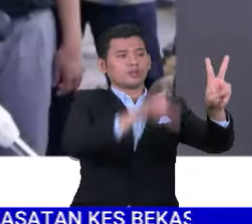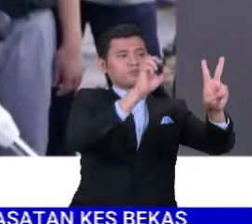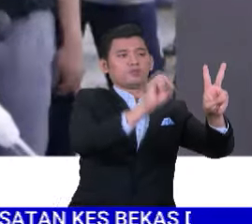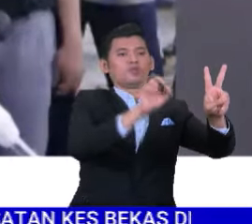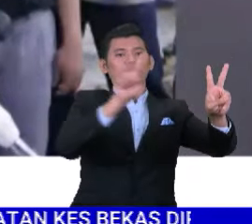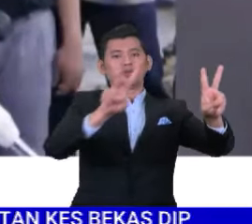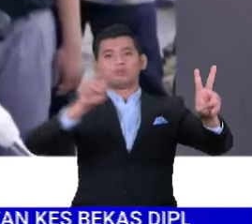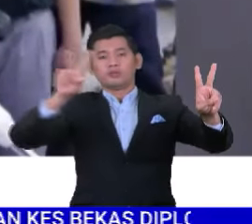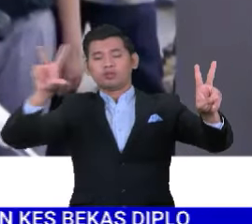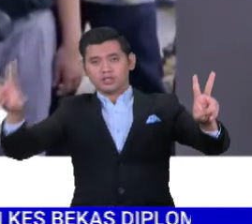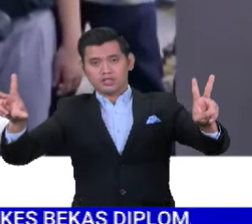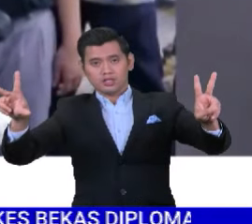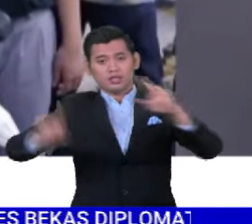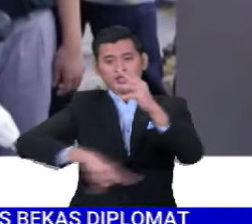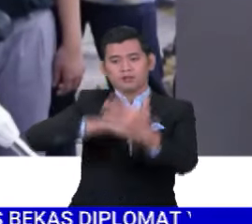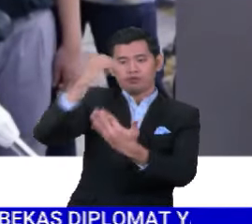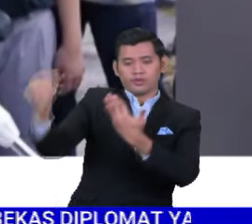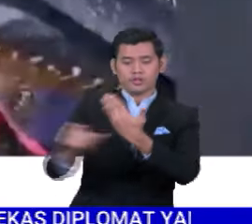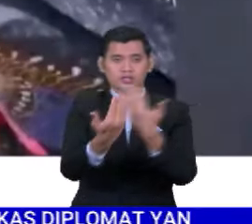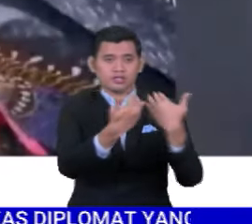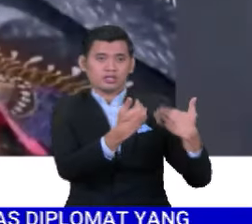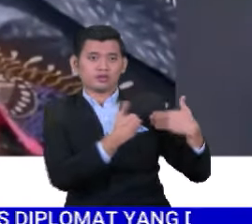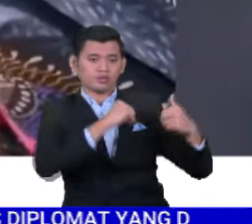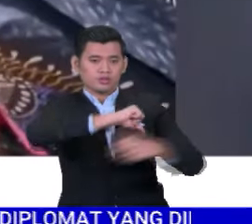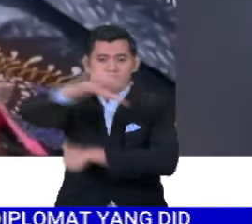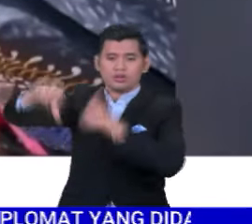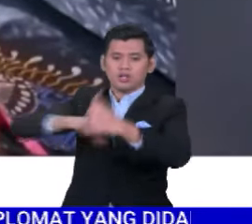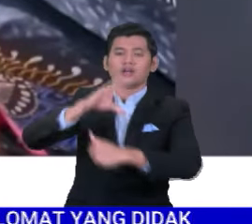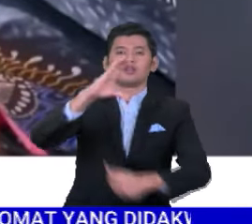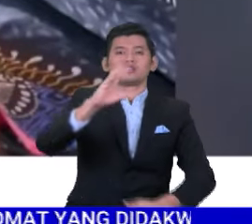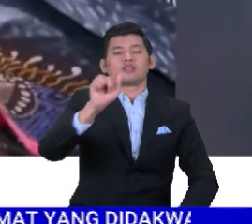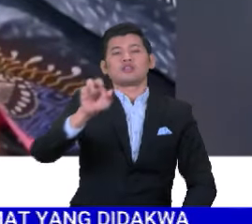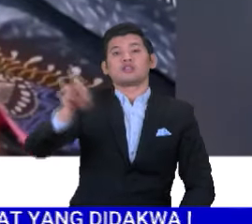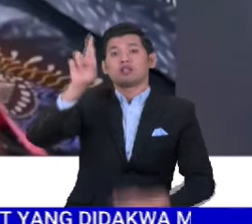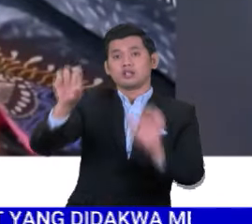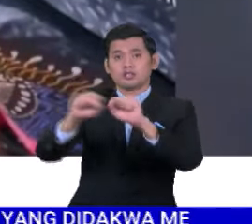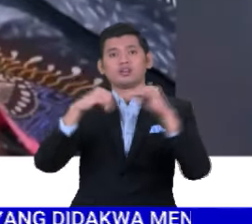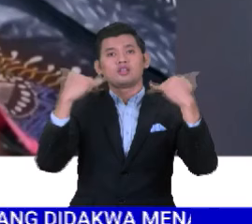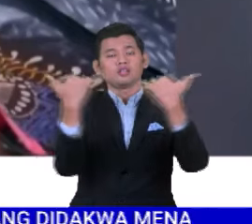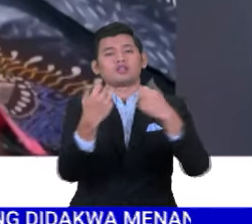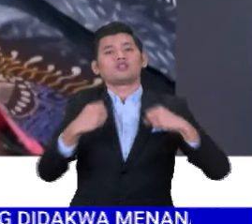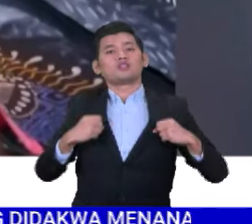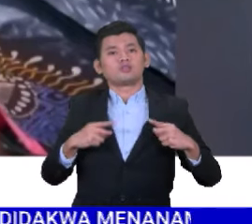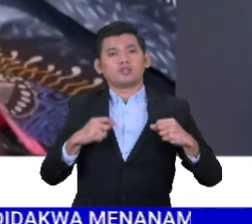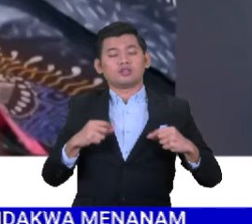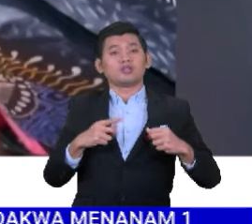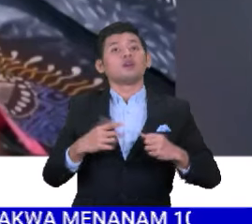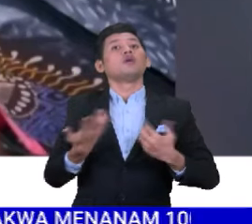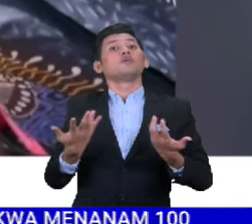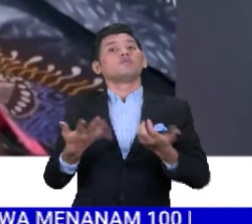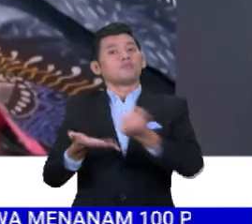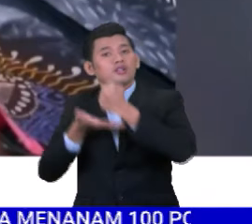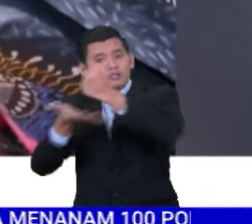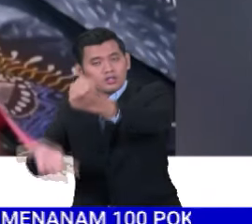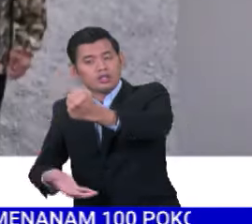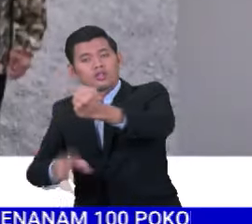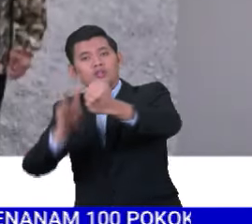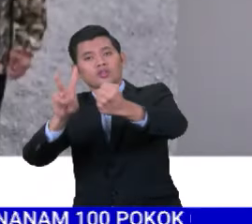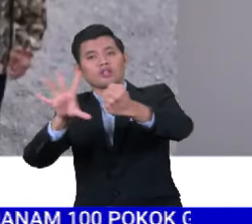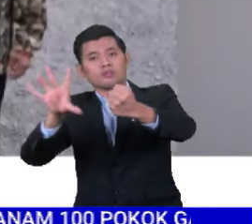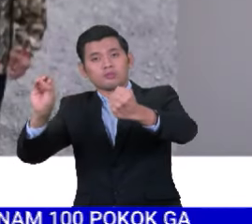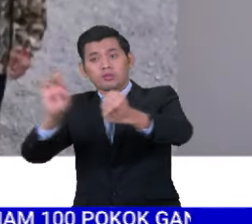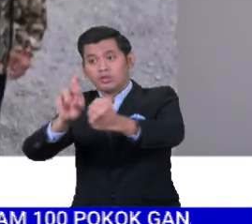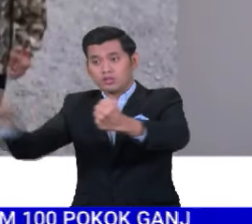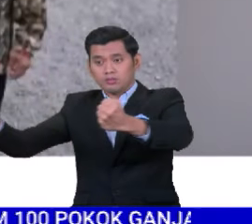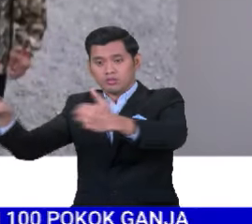Projek yang merupakan program tanggungjawab sosial korporasi ASR sebuah syarikat swasta menelan kos RM250,000.